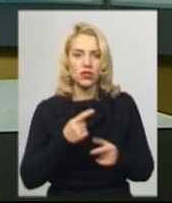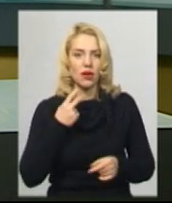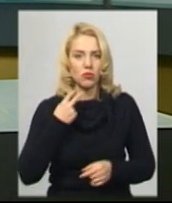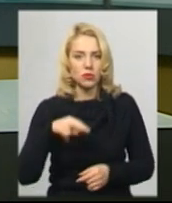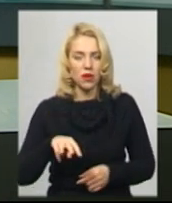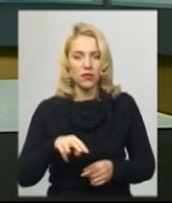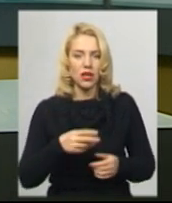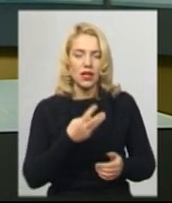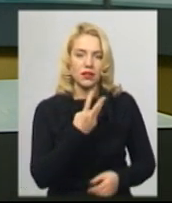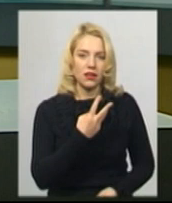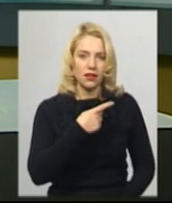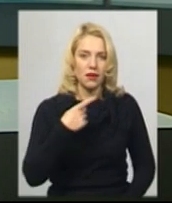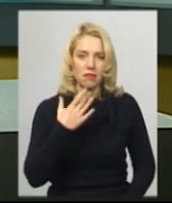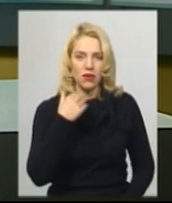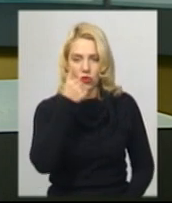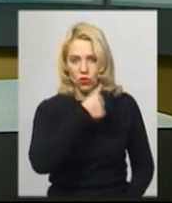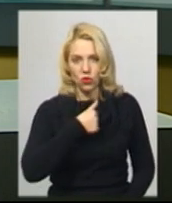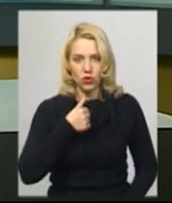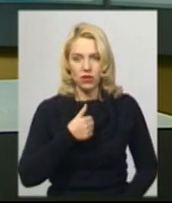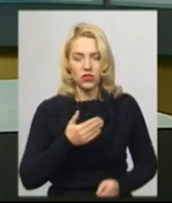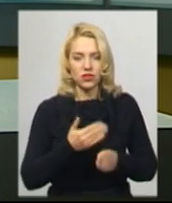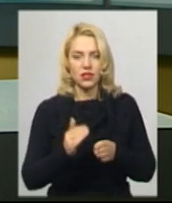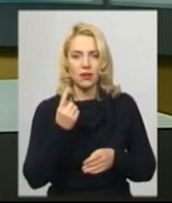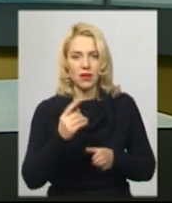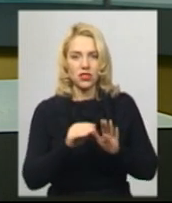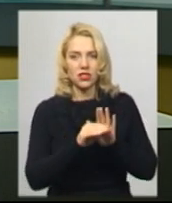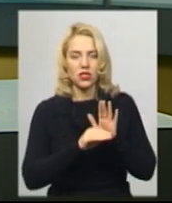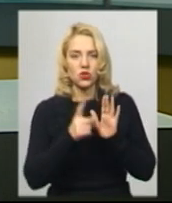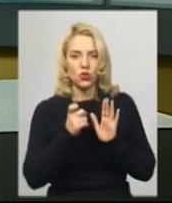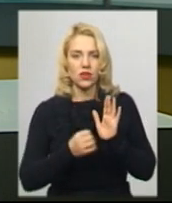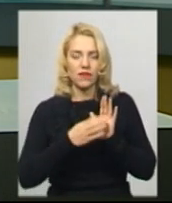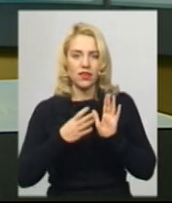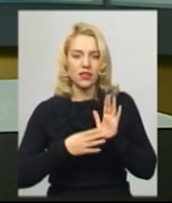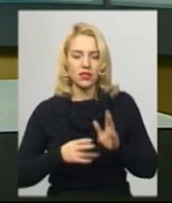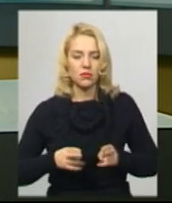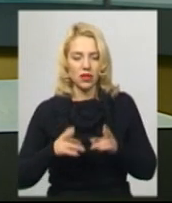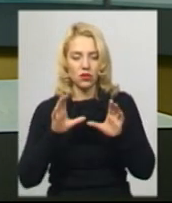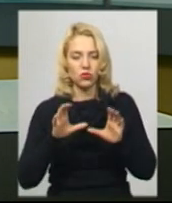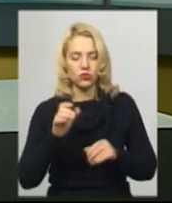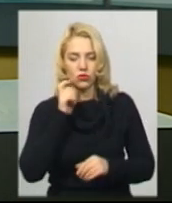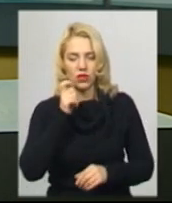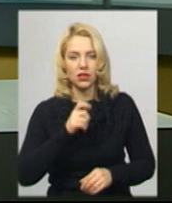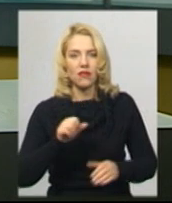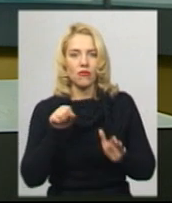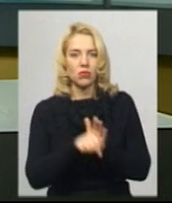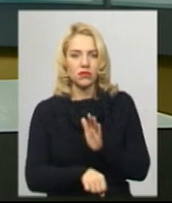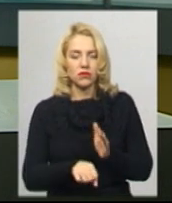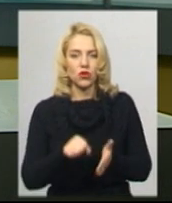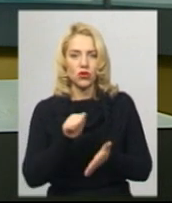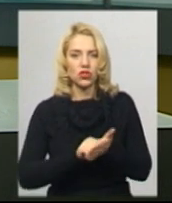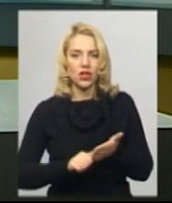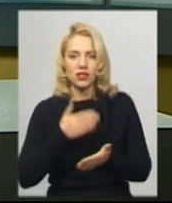на строк від 3 до 5 років за частиною першої статті 119 Кримінального кодексу України «Вбивство через необережність».